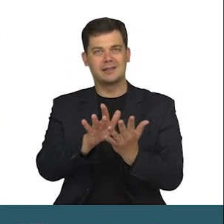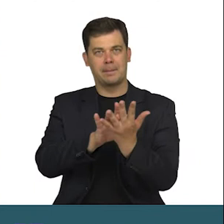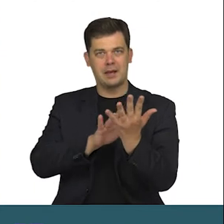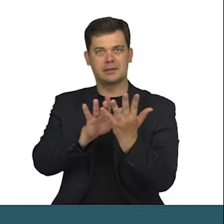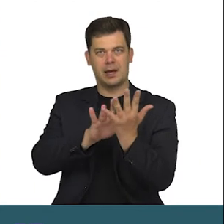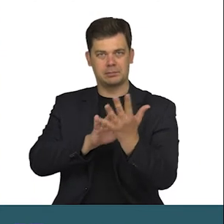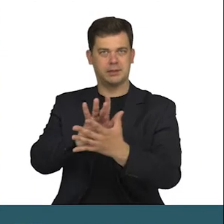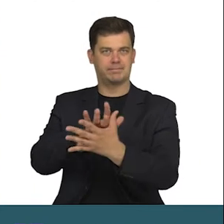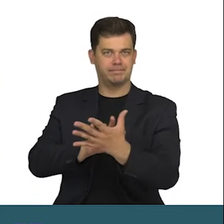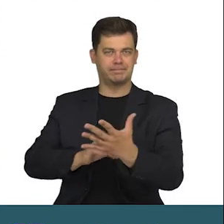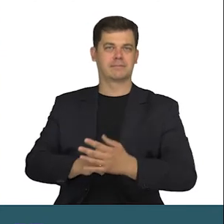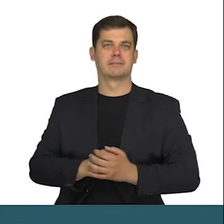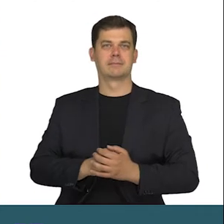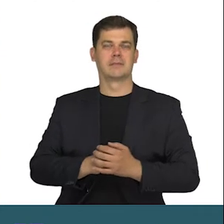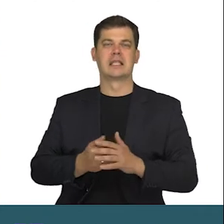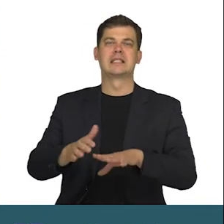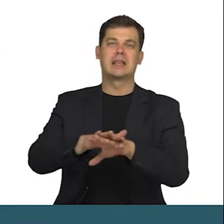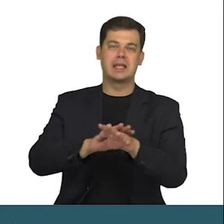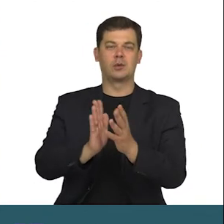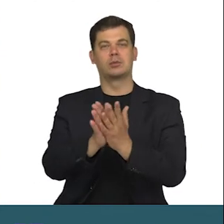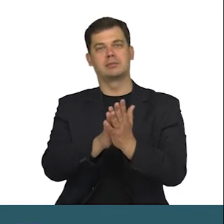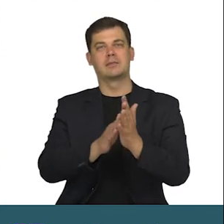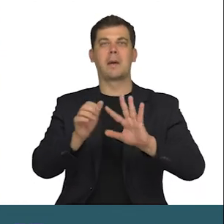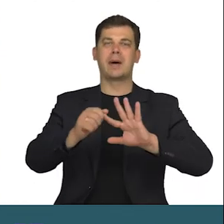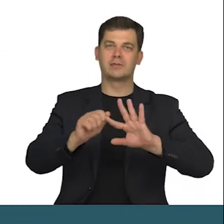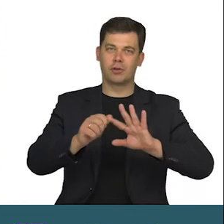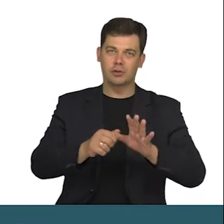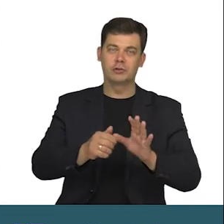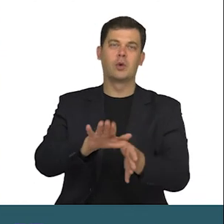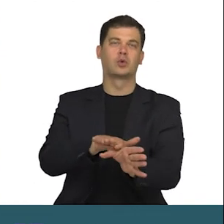Tył, paznokcie i kciuki.